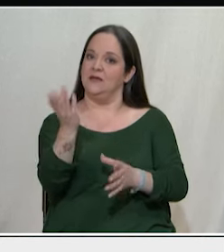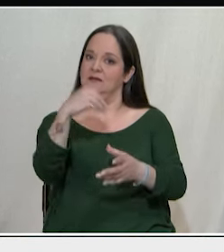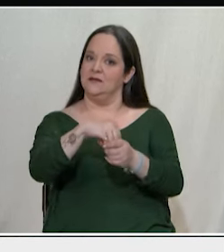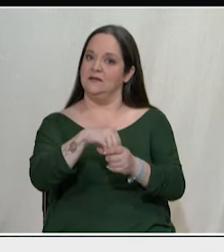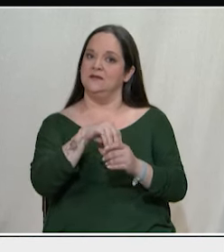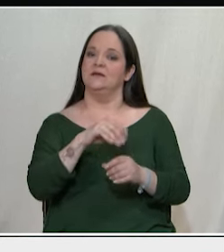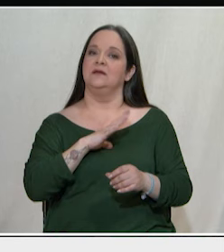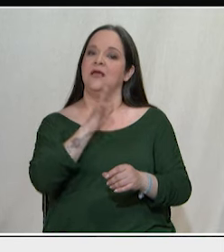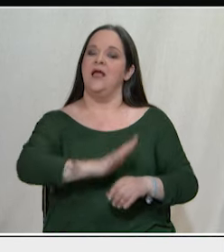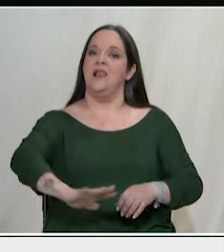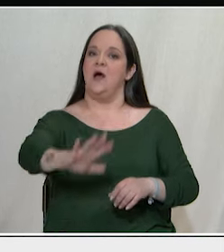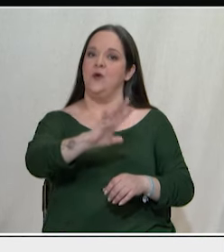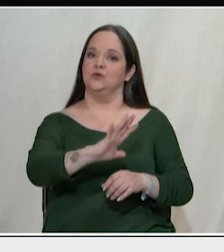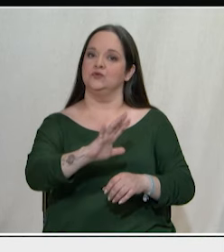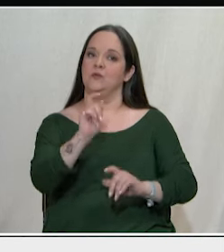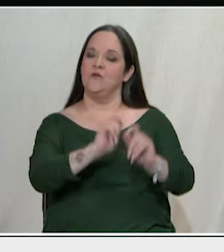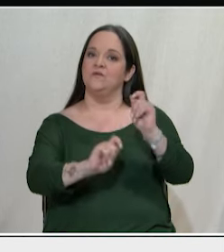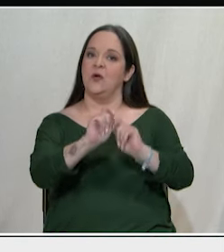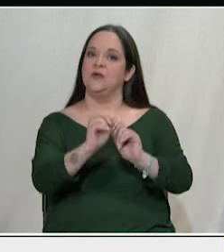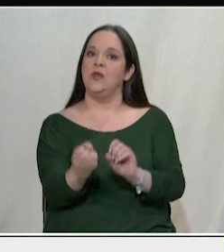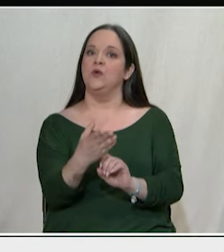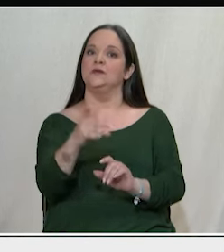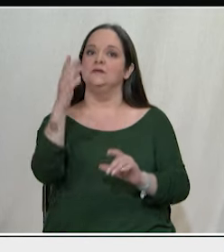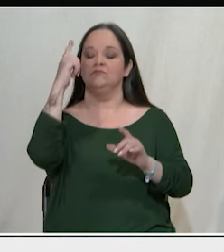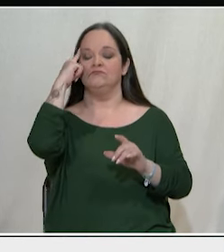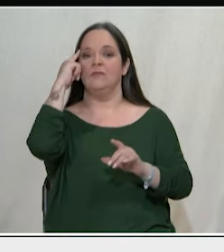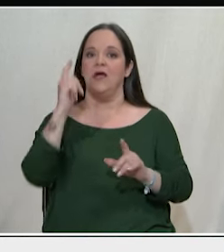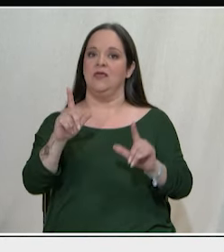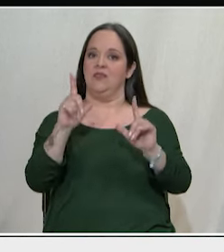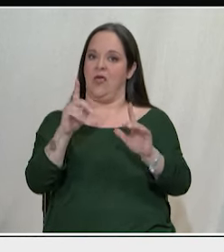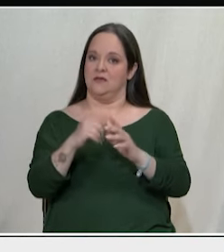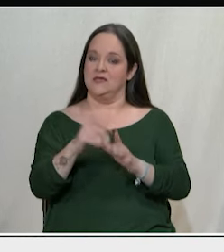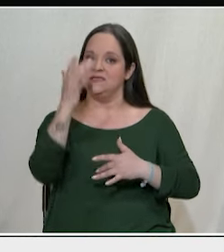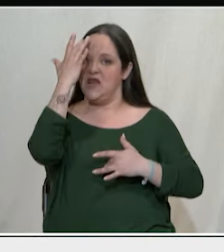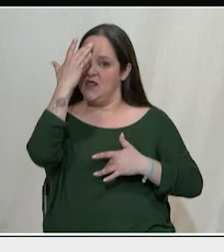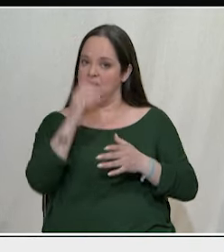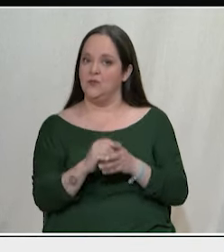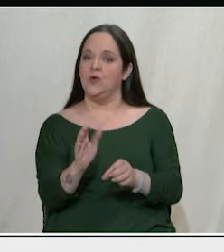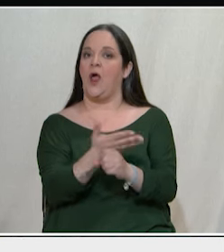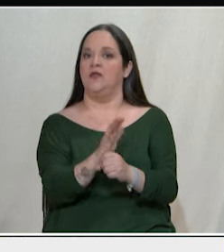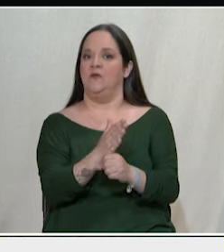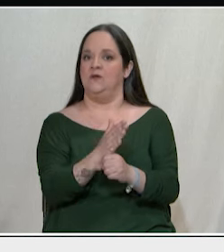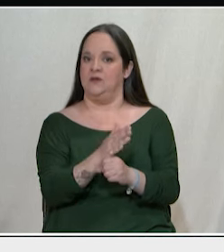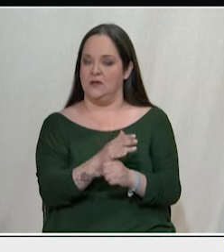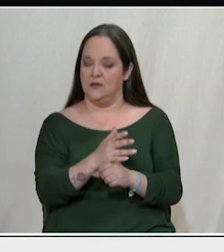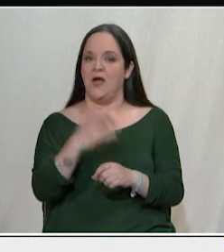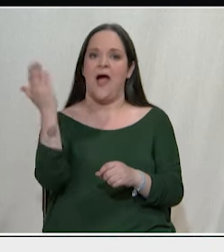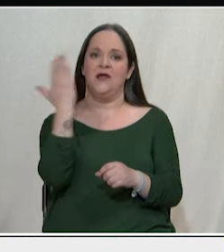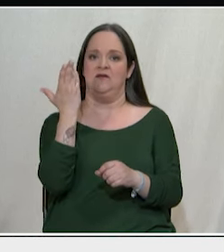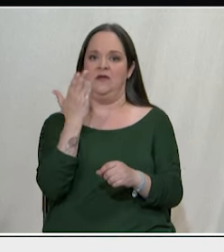συνείδηση για το πόσο πραγματικά καταστροφική είναι αυτή η πολιτική της ακρίβειας των ιδιωτικοποιήσεων